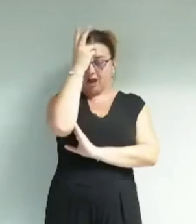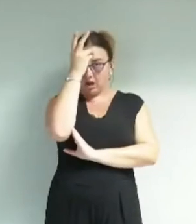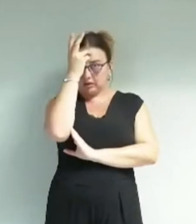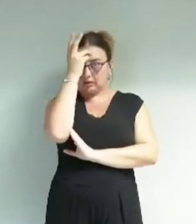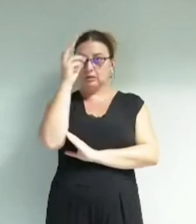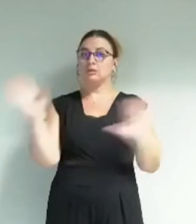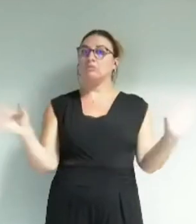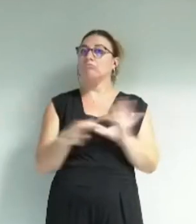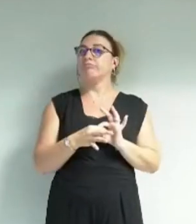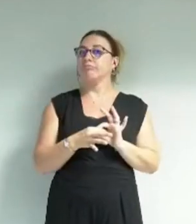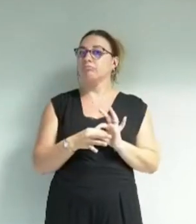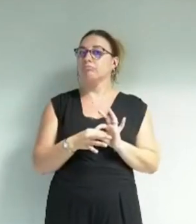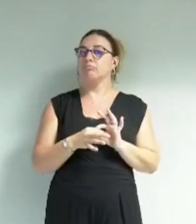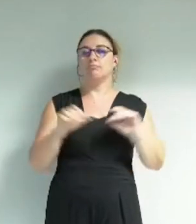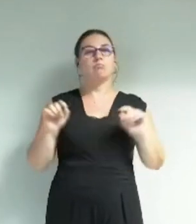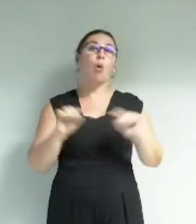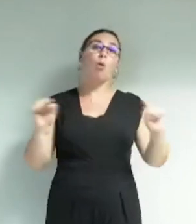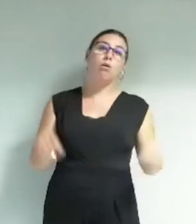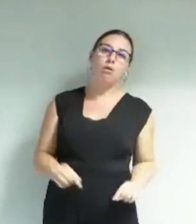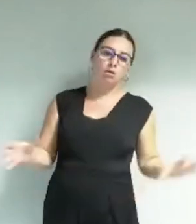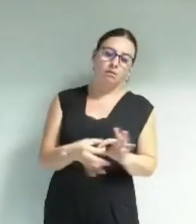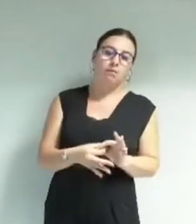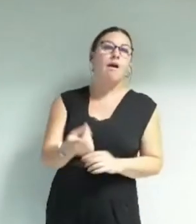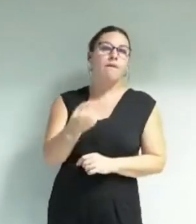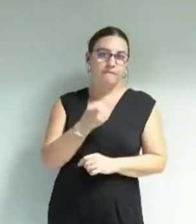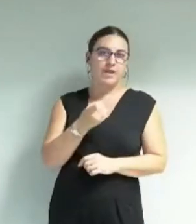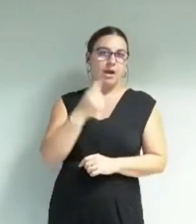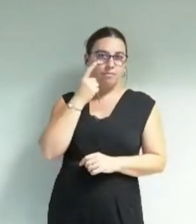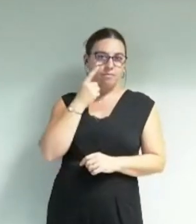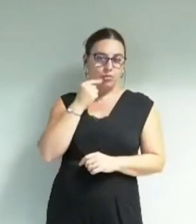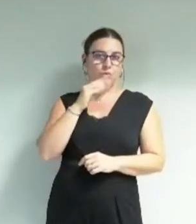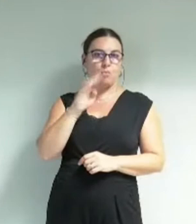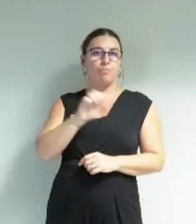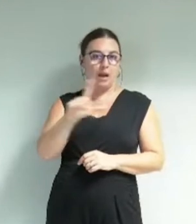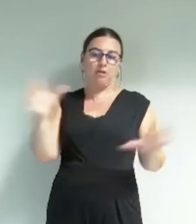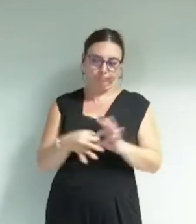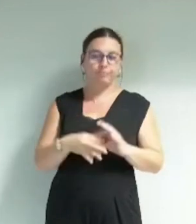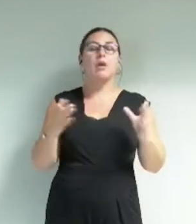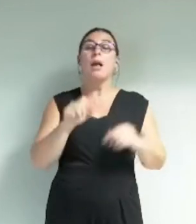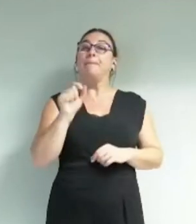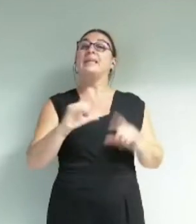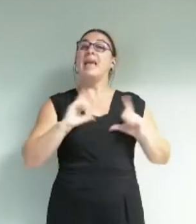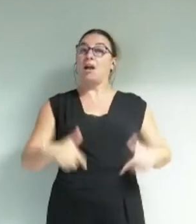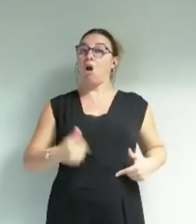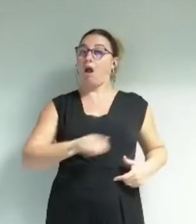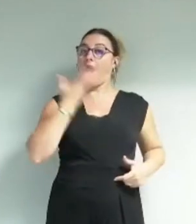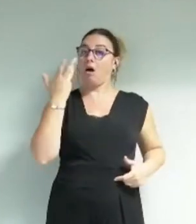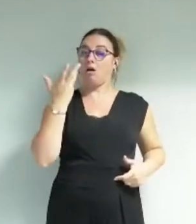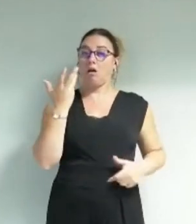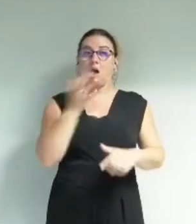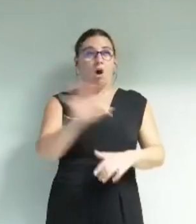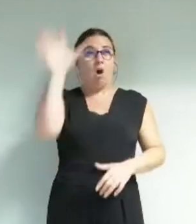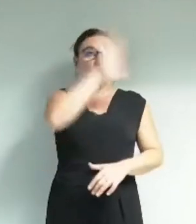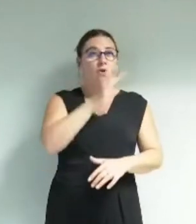rapprochement ayant été entre parenthèses dû à l'action d'Henri Bell cette école d'art donc est l'une des plus anciennes de